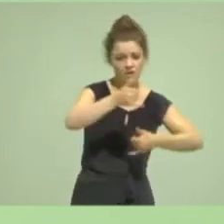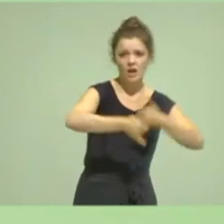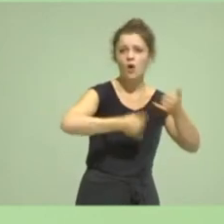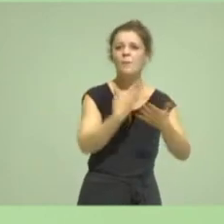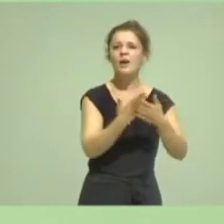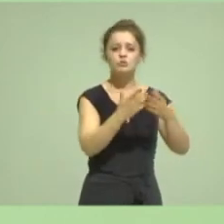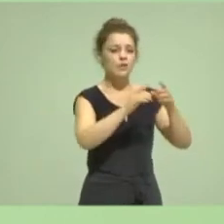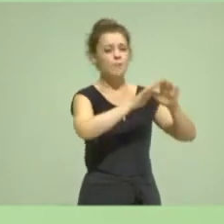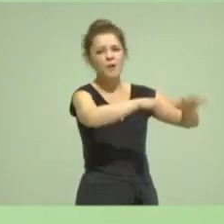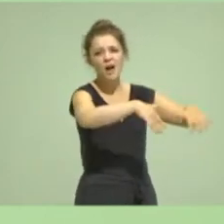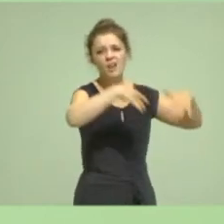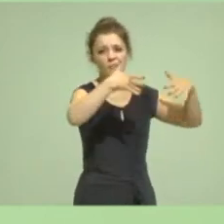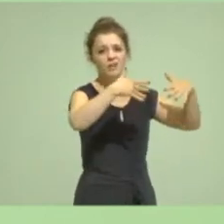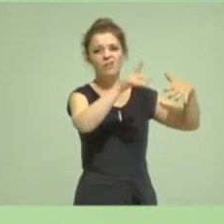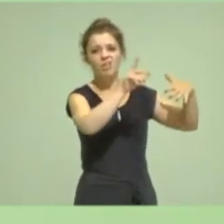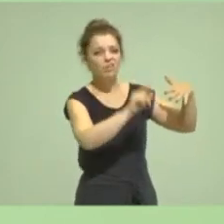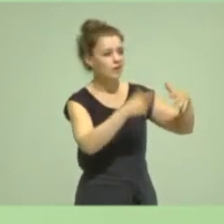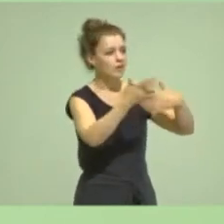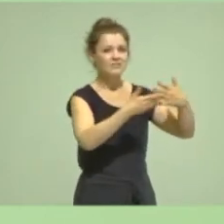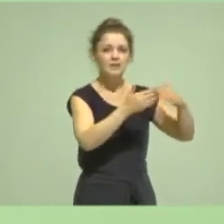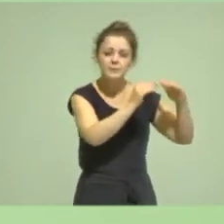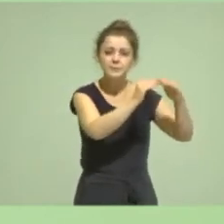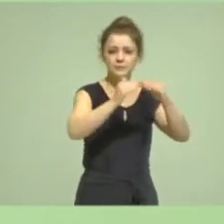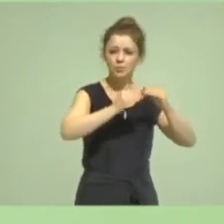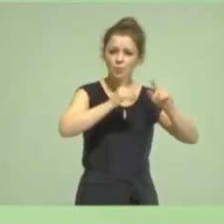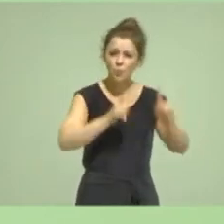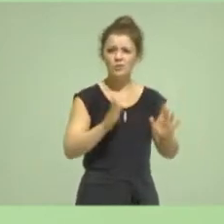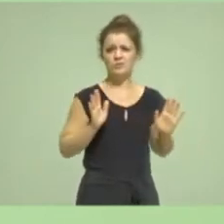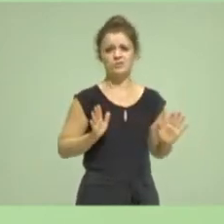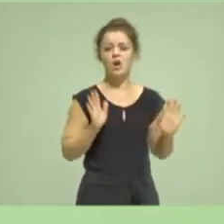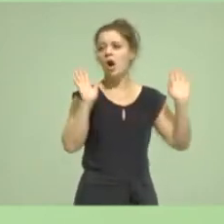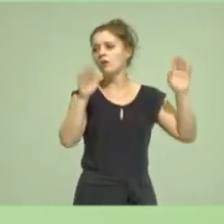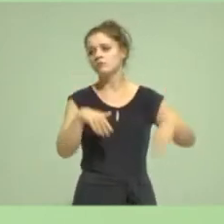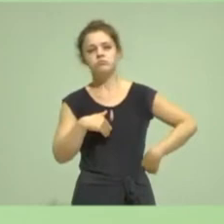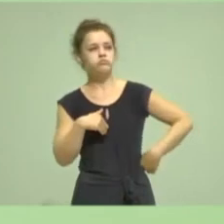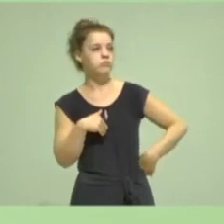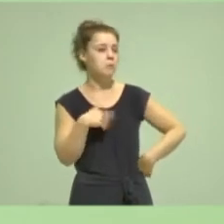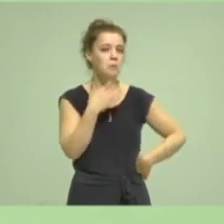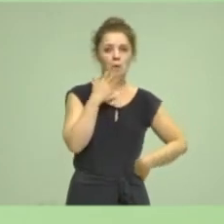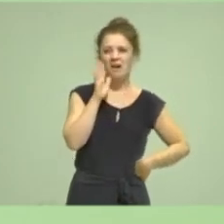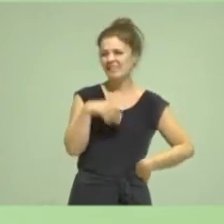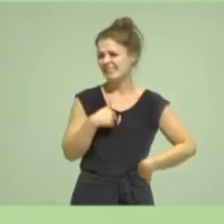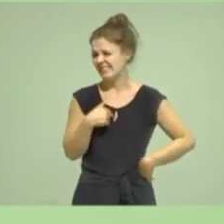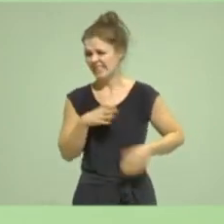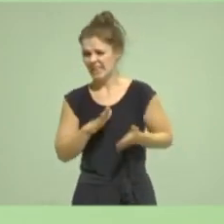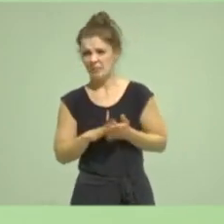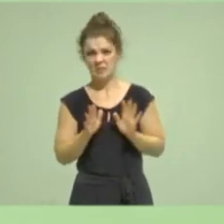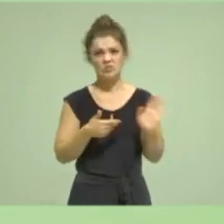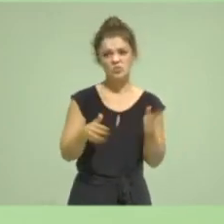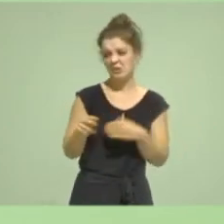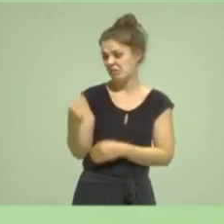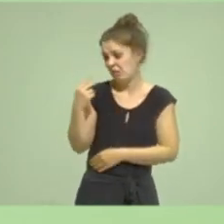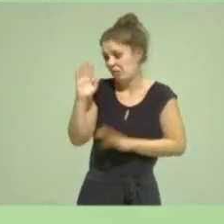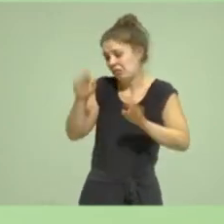Parlamenten gewährleistet ist, weil es doch nicht okay ist, zu sagen, ja, das hat jetzt alles nicht geklappt, wissen wir jetzt auch nicht.